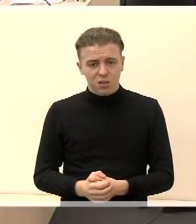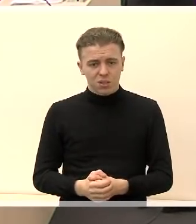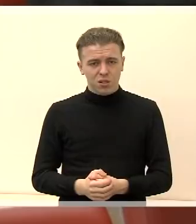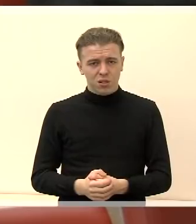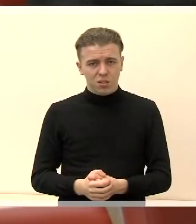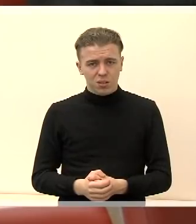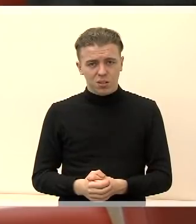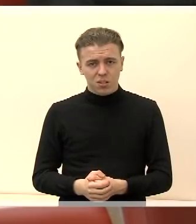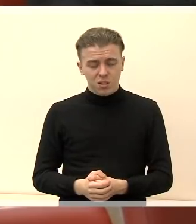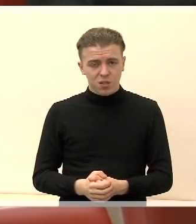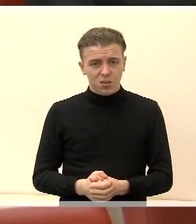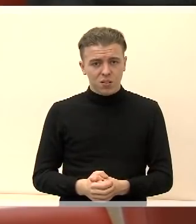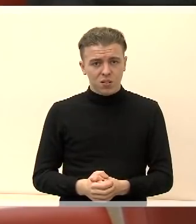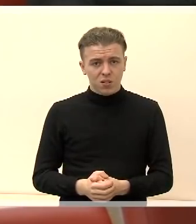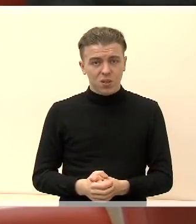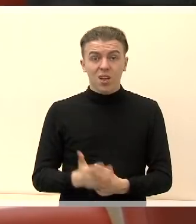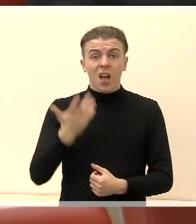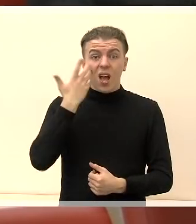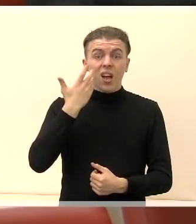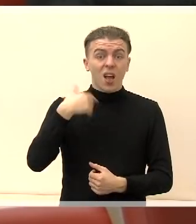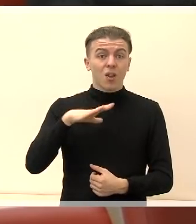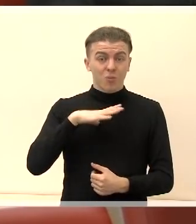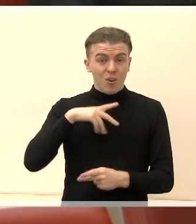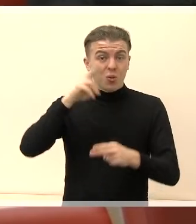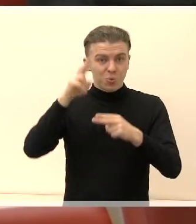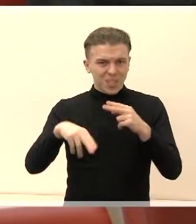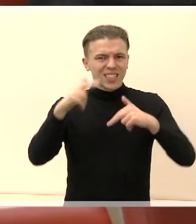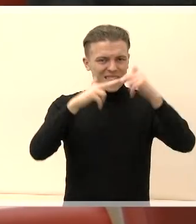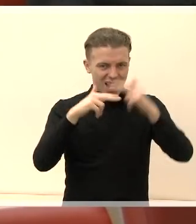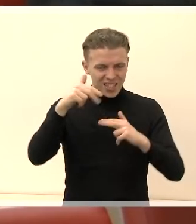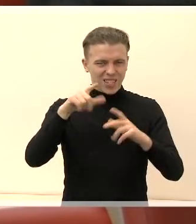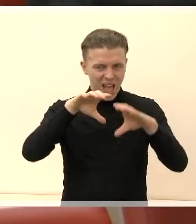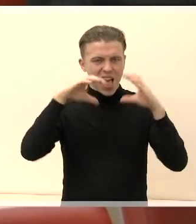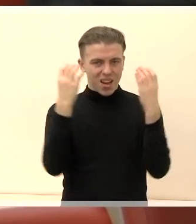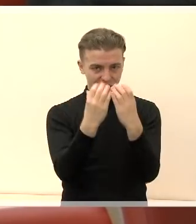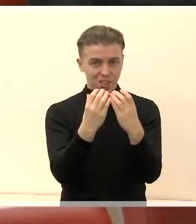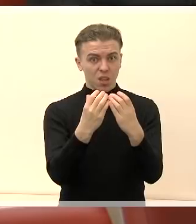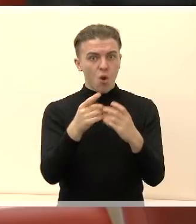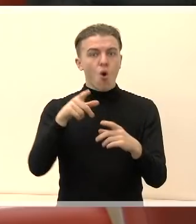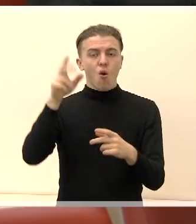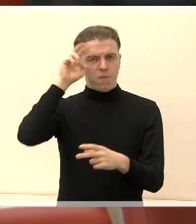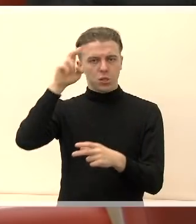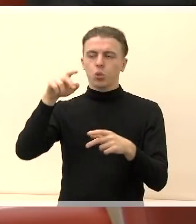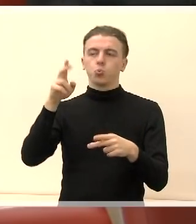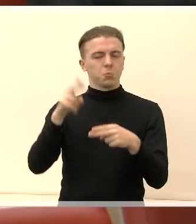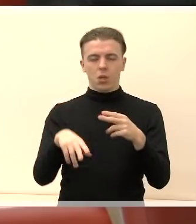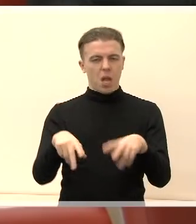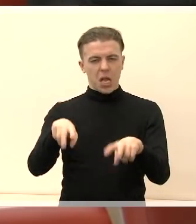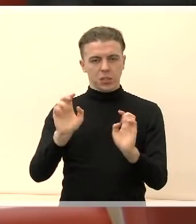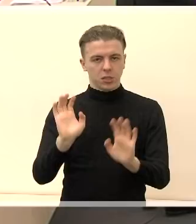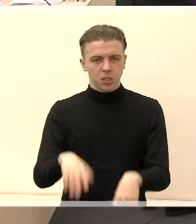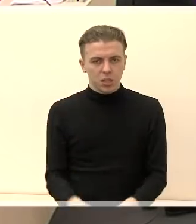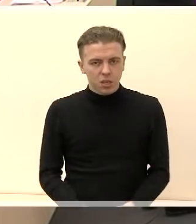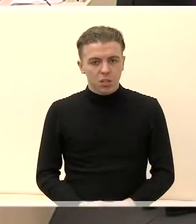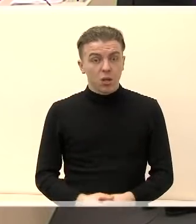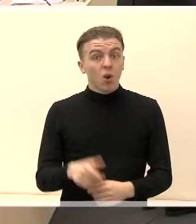reiškia. Ir kada buvo nuspręsta, stato arena ir valdžia nusprendė atsisakyti. Bus